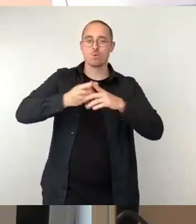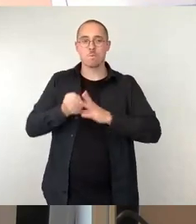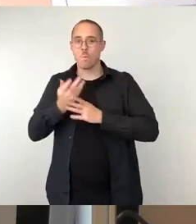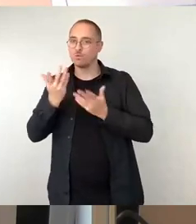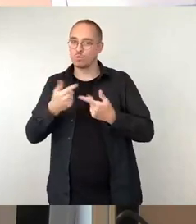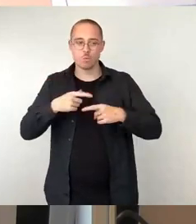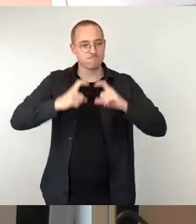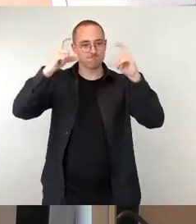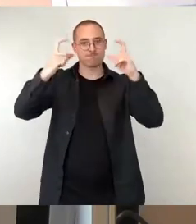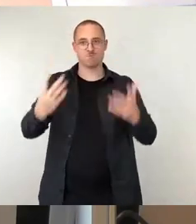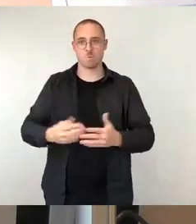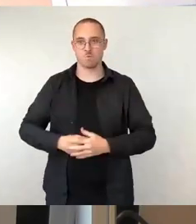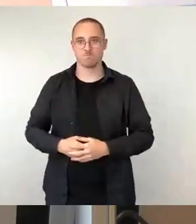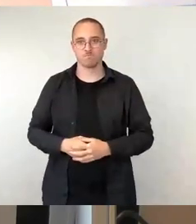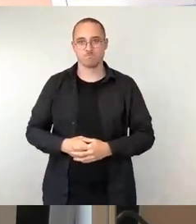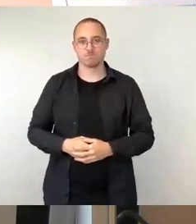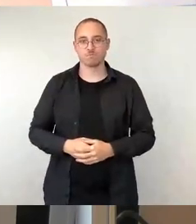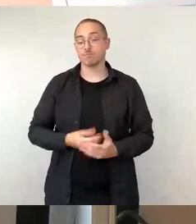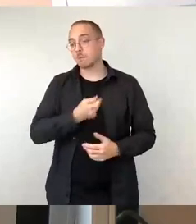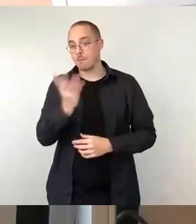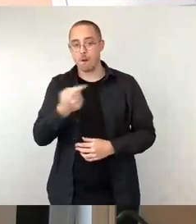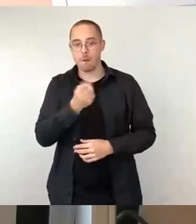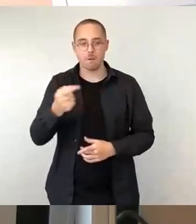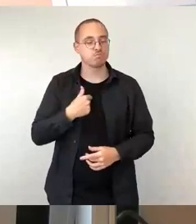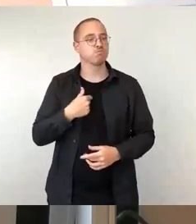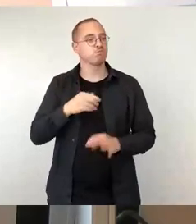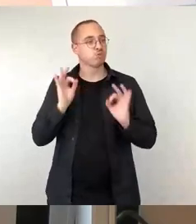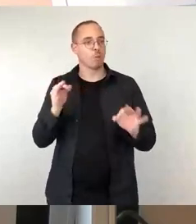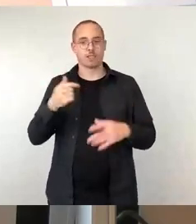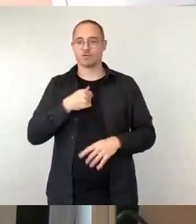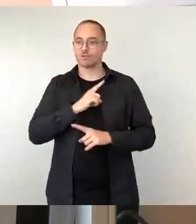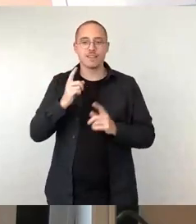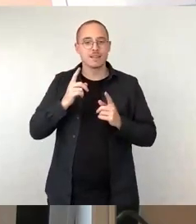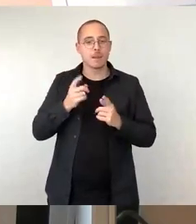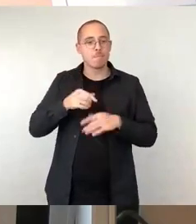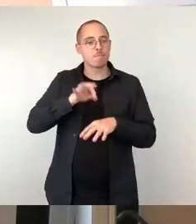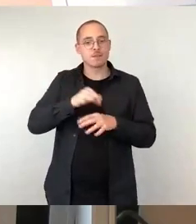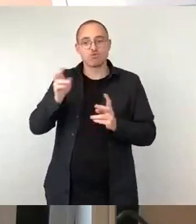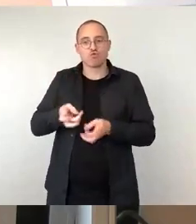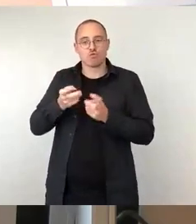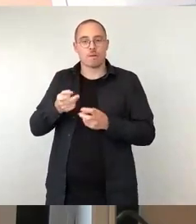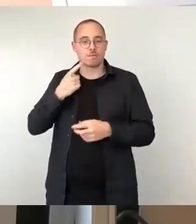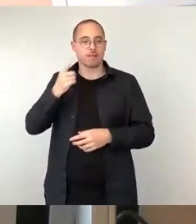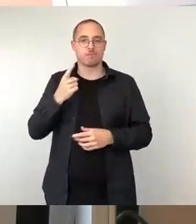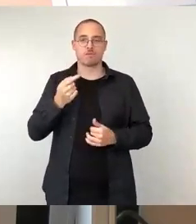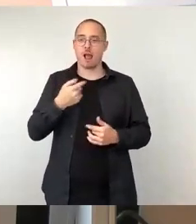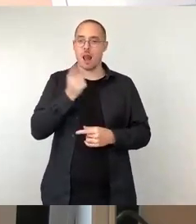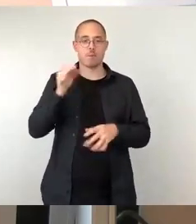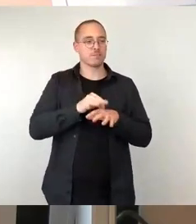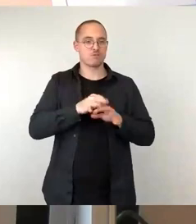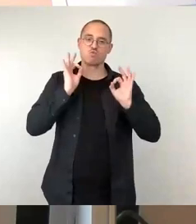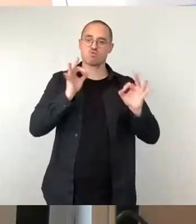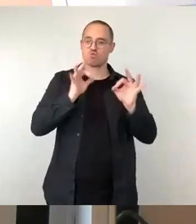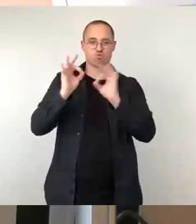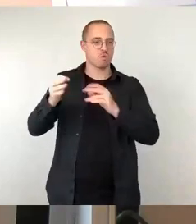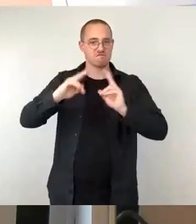Idee kommen, klasse, ich bin ja aber kein Bienenzüchter, sondern ein Freund aller Bienen weltweit und von daher ist es doch am besten, auf die Schleuse